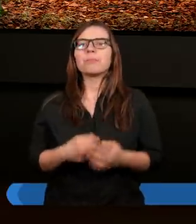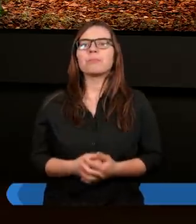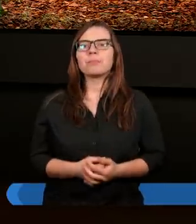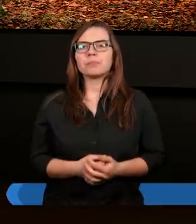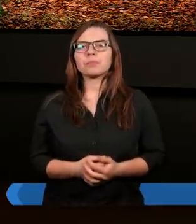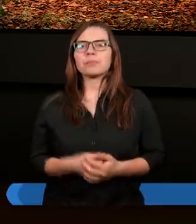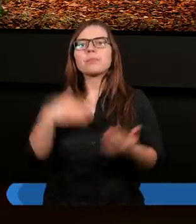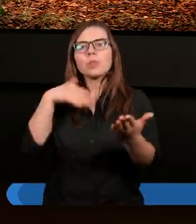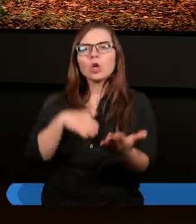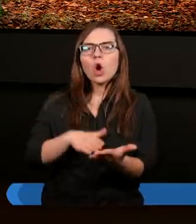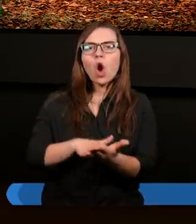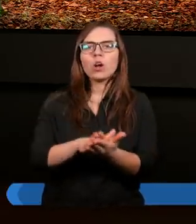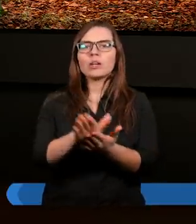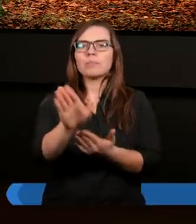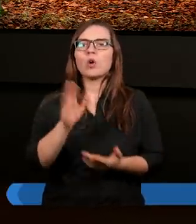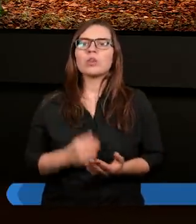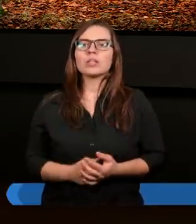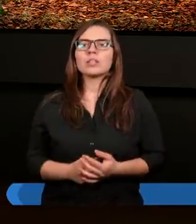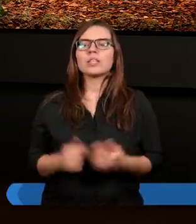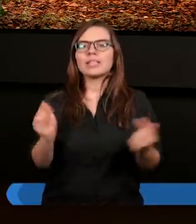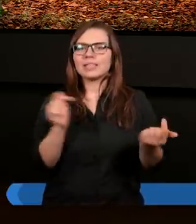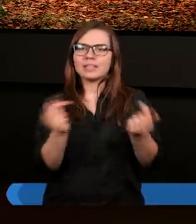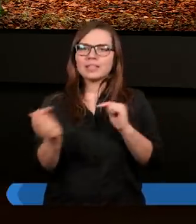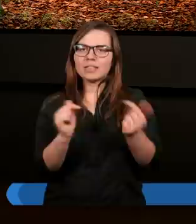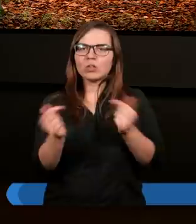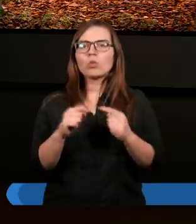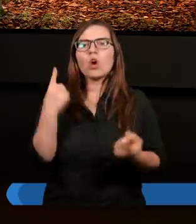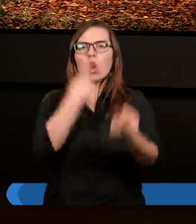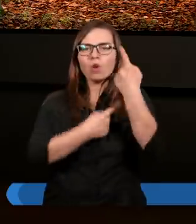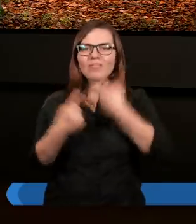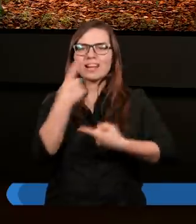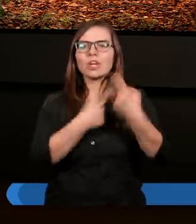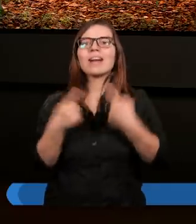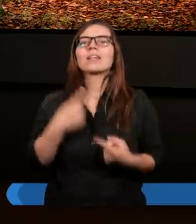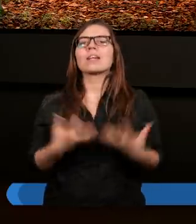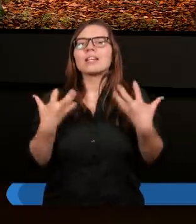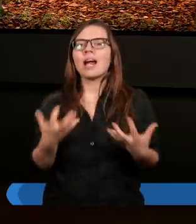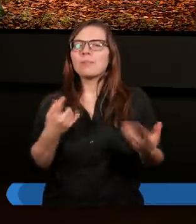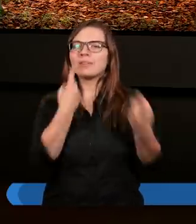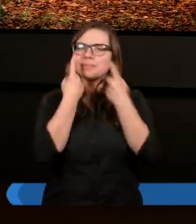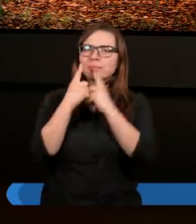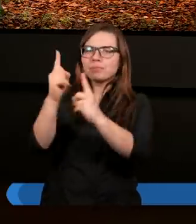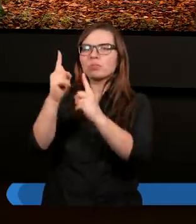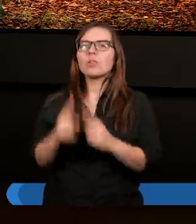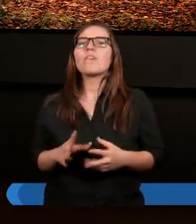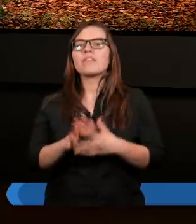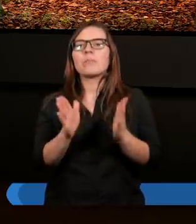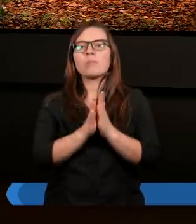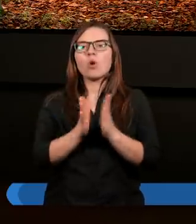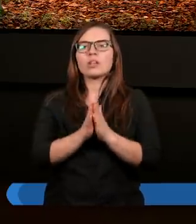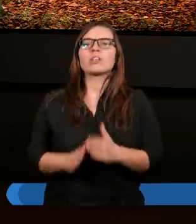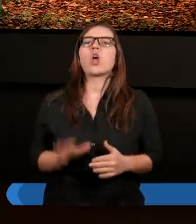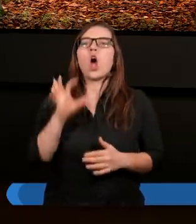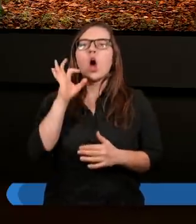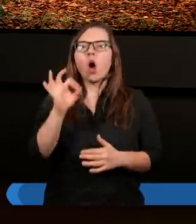Zanim rozpoczniemy dyskusję, rozważanie, chcemy zwrócić się w modlitwie